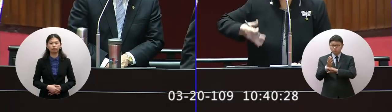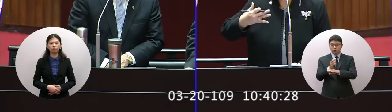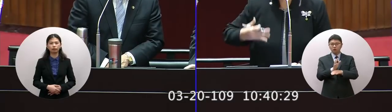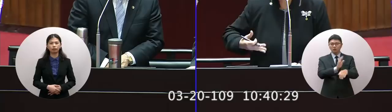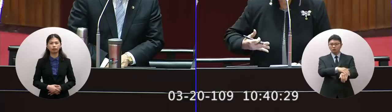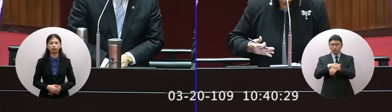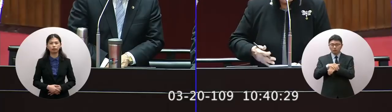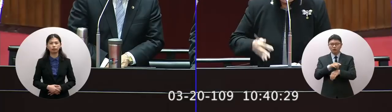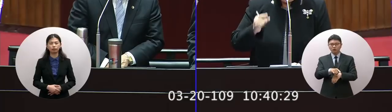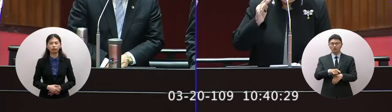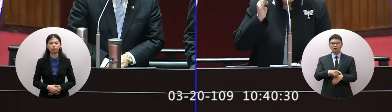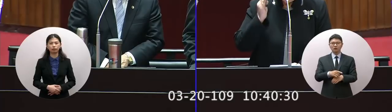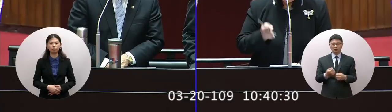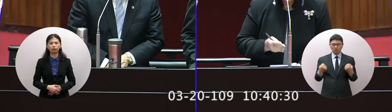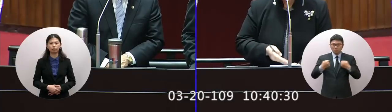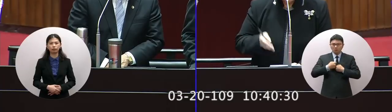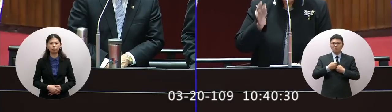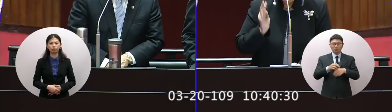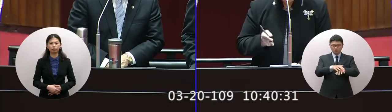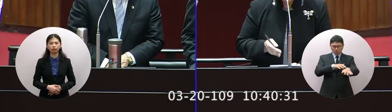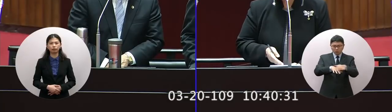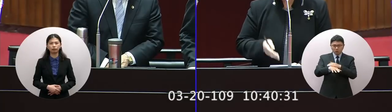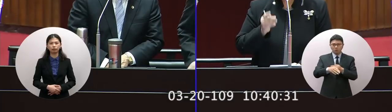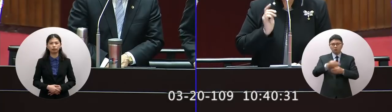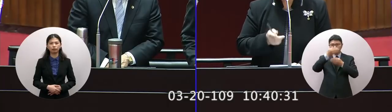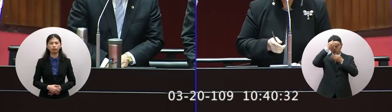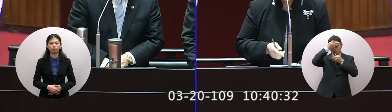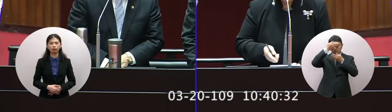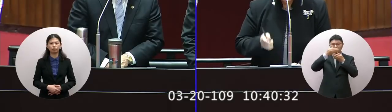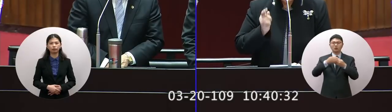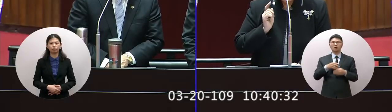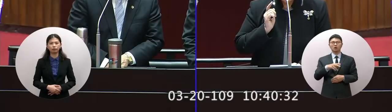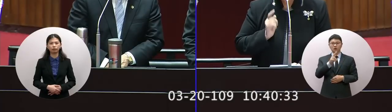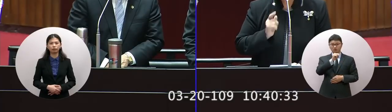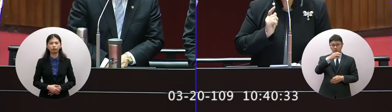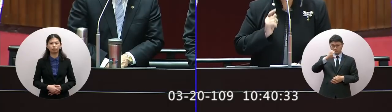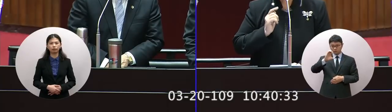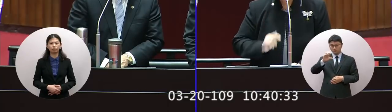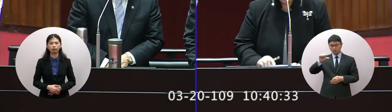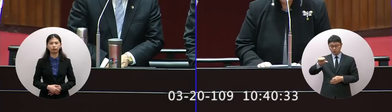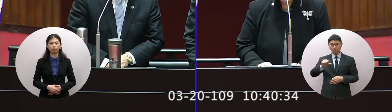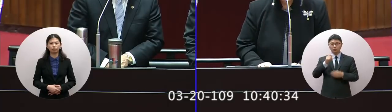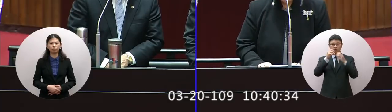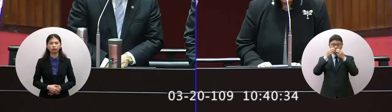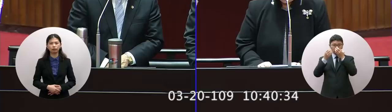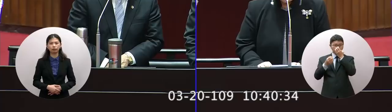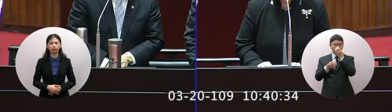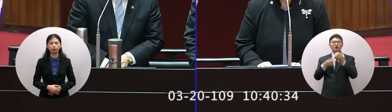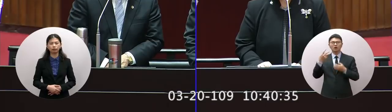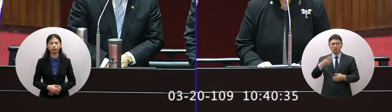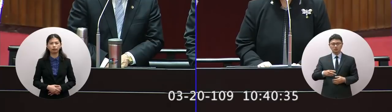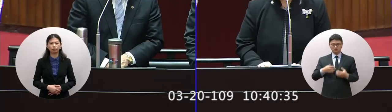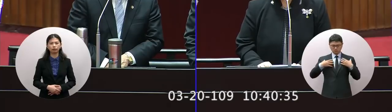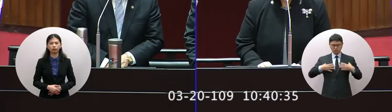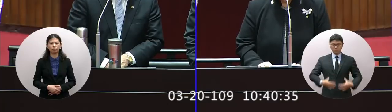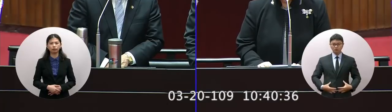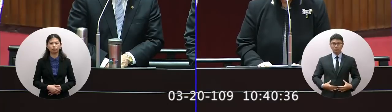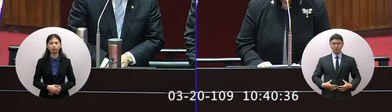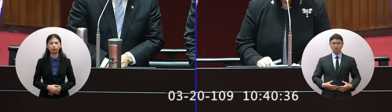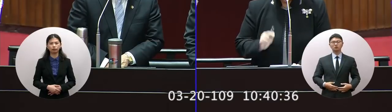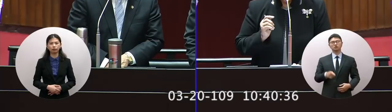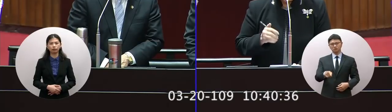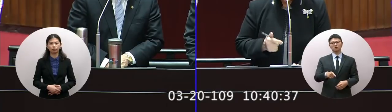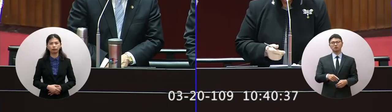什麼西級裝備就要有手套護目鏡N95口罩還有連身套裝容量也很大